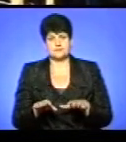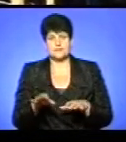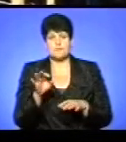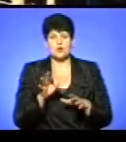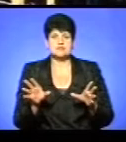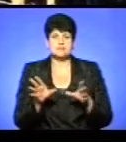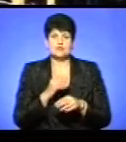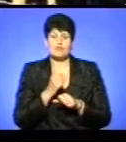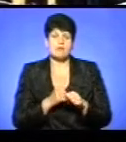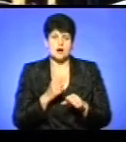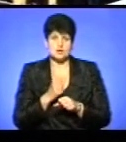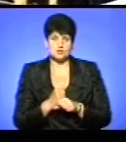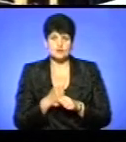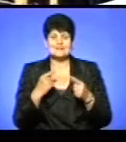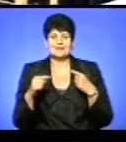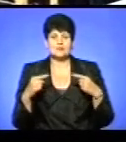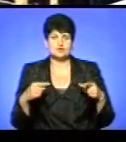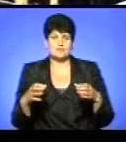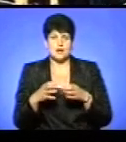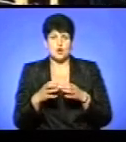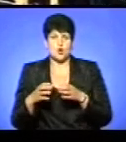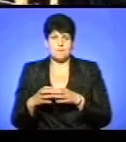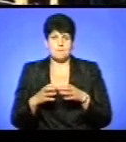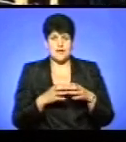співпрацю з іншими громадами,